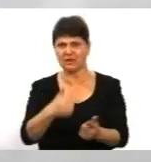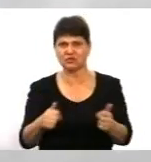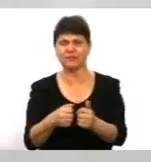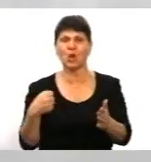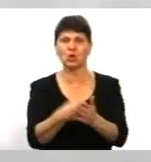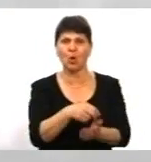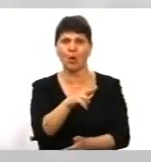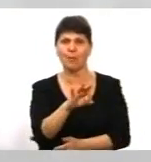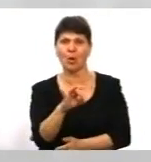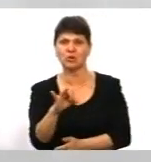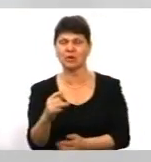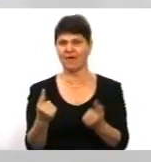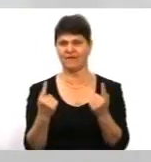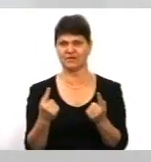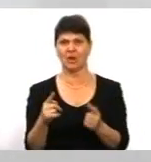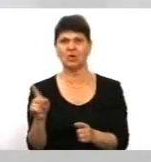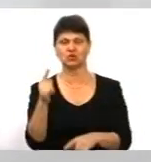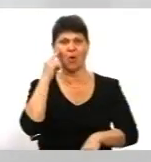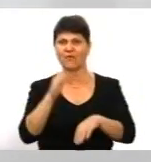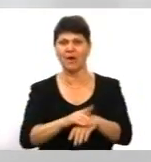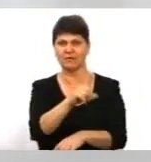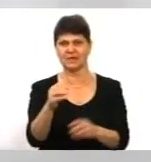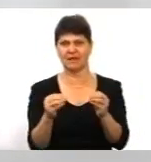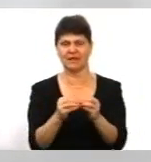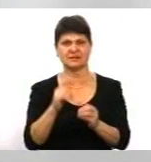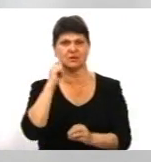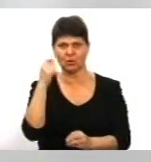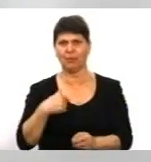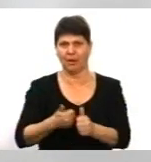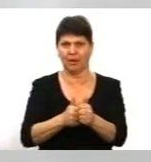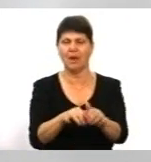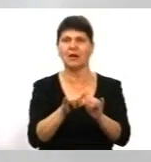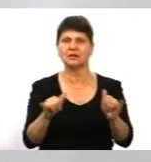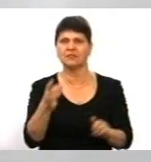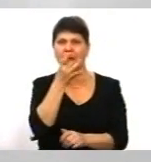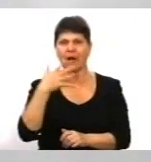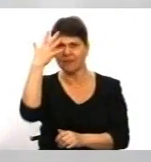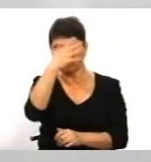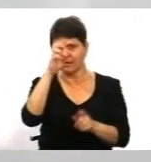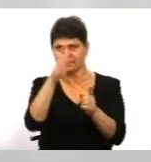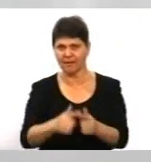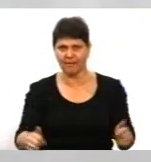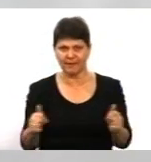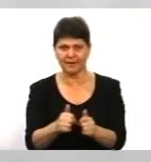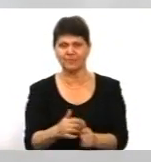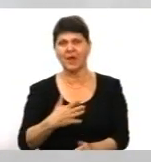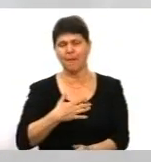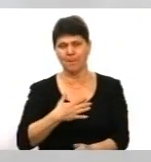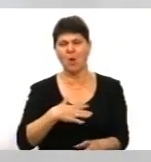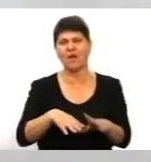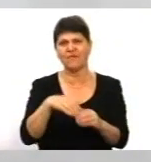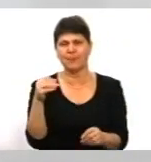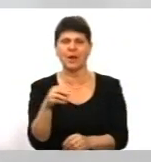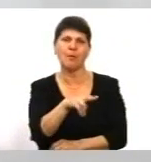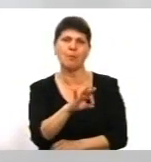настільки величезна, що не факт, і за 10 років ми дожинемо розвинуті африканські країни. Мій вибір, Порошенко. Хочу